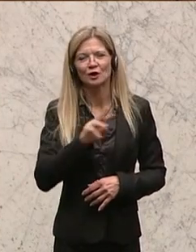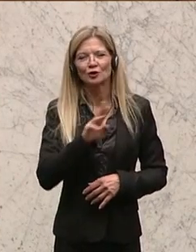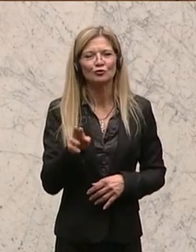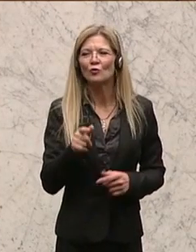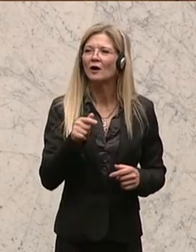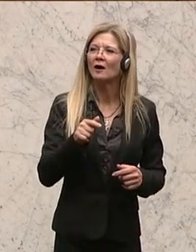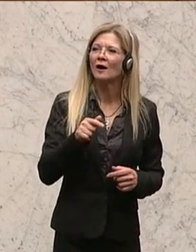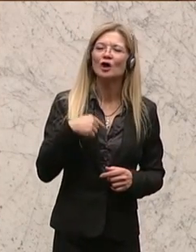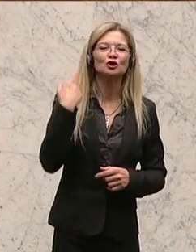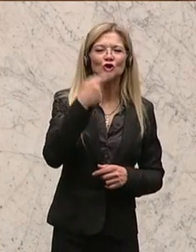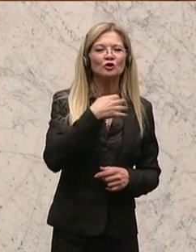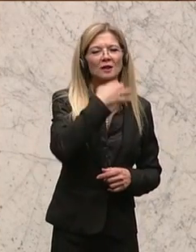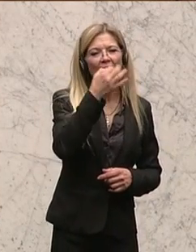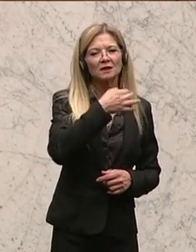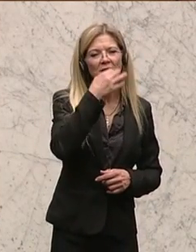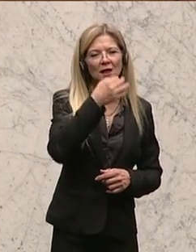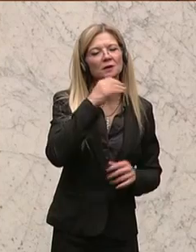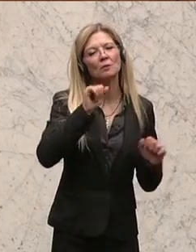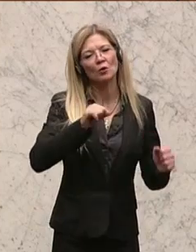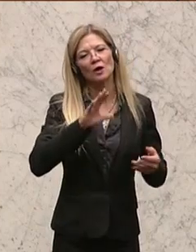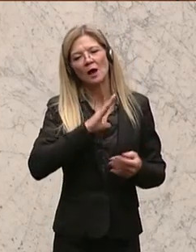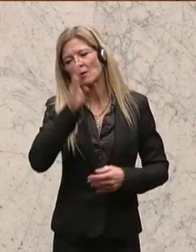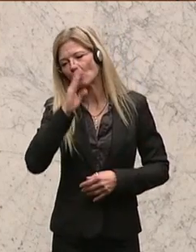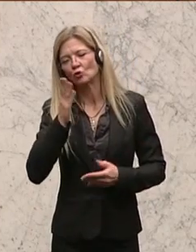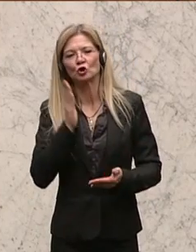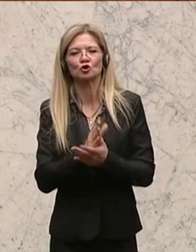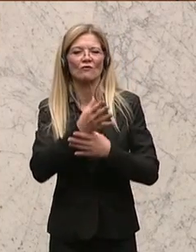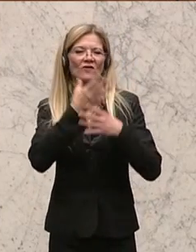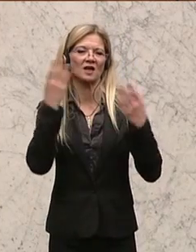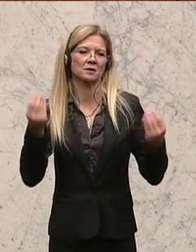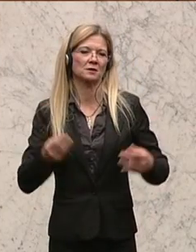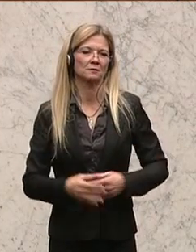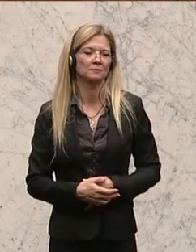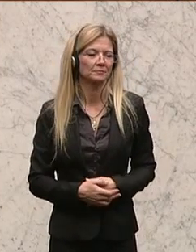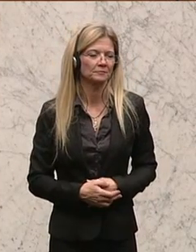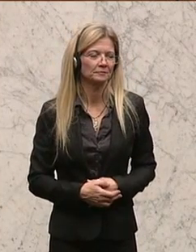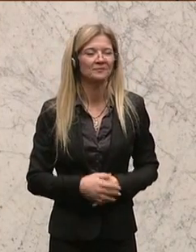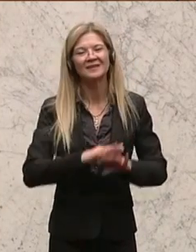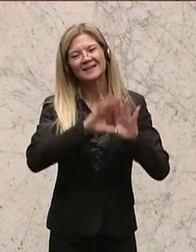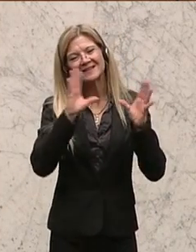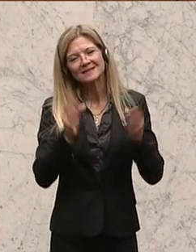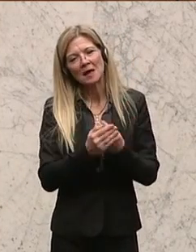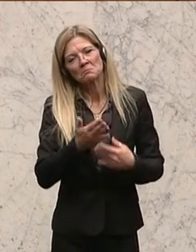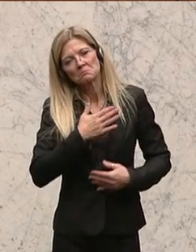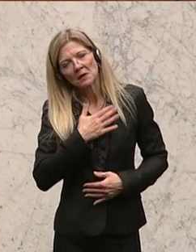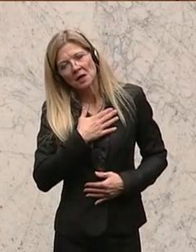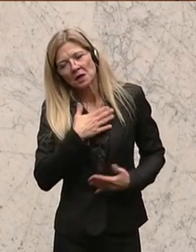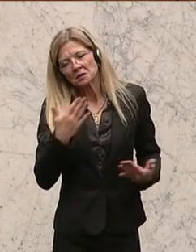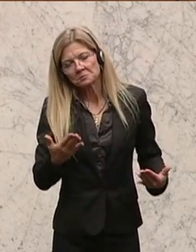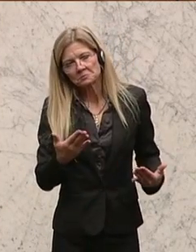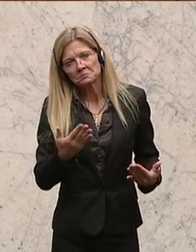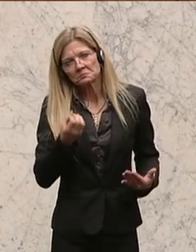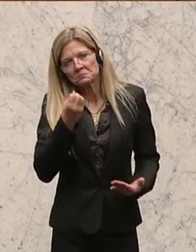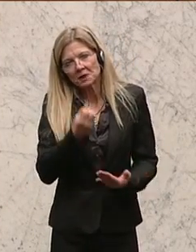aber am Montag ist das schon alles wieder längst vergessen. Das Fazit insgesamt ist, na, wir haben im Rahmen des